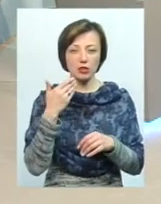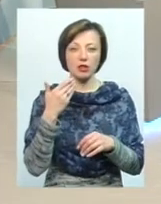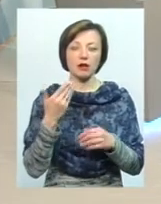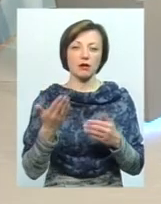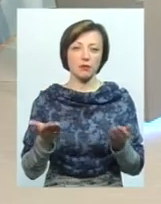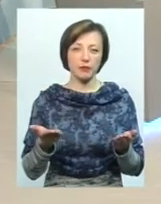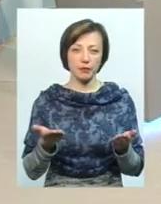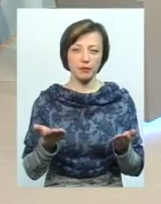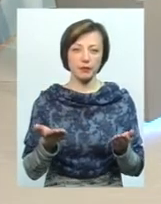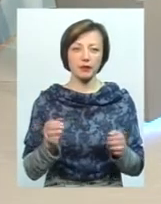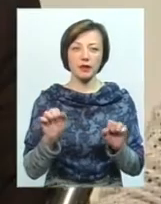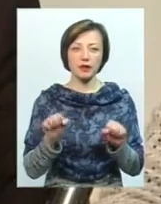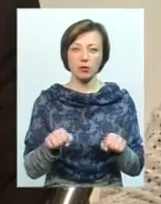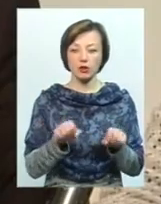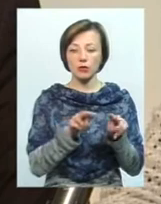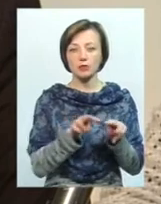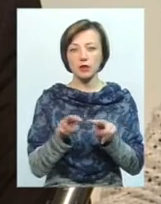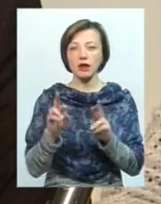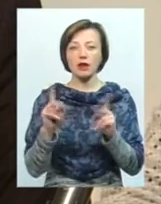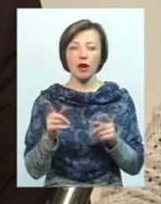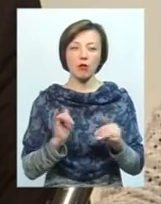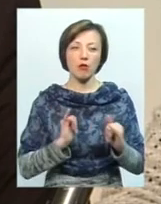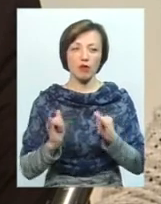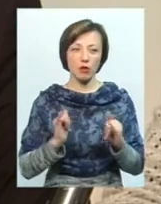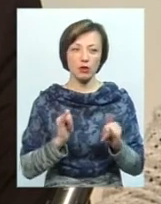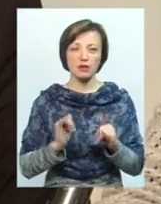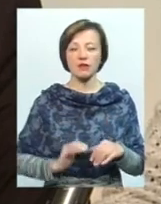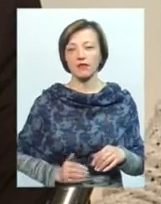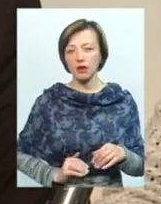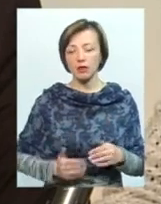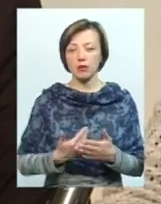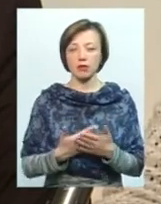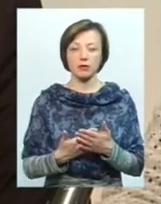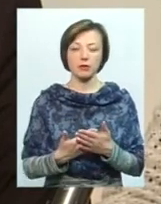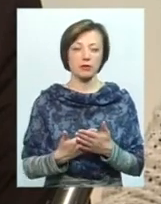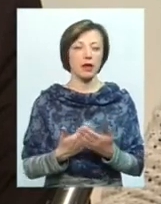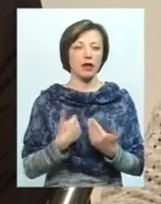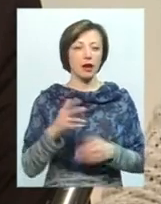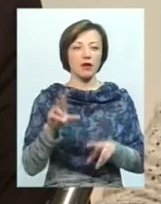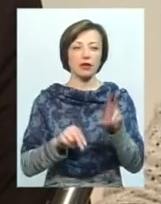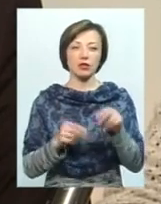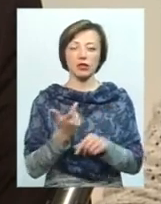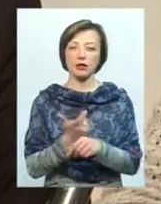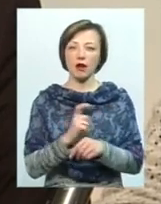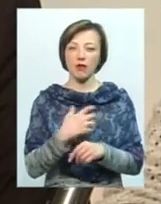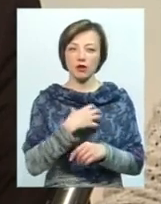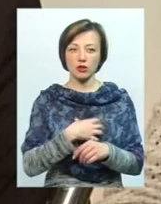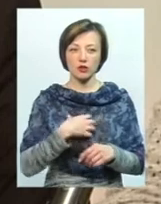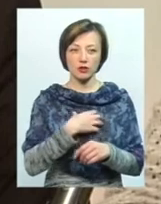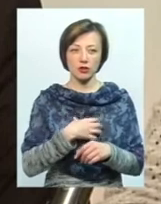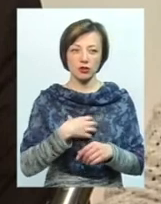можна поспостерігати, як от поводиться фірма. Ну, я рахую, що це найважливіший